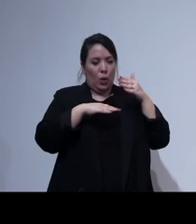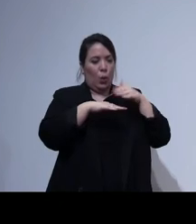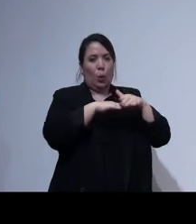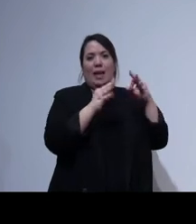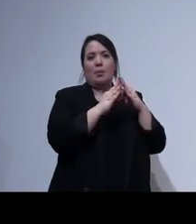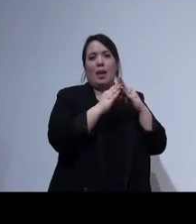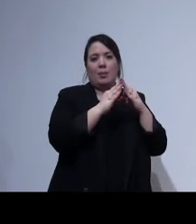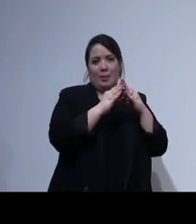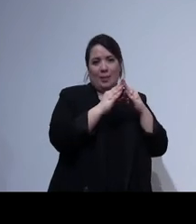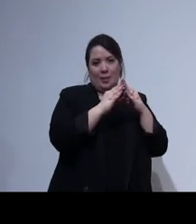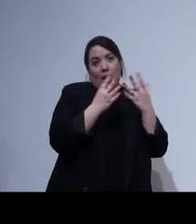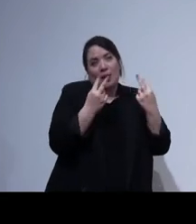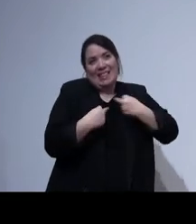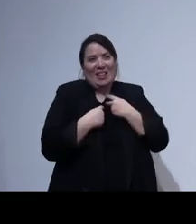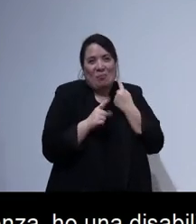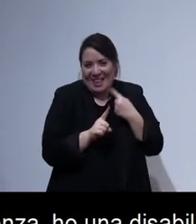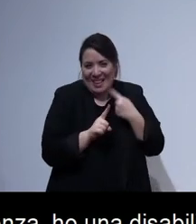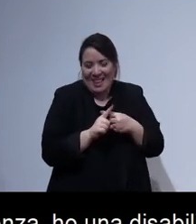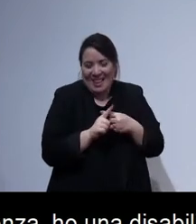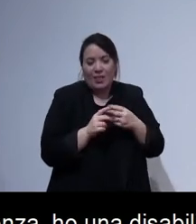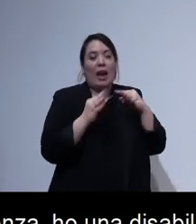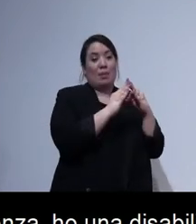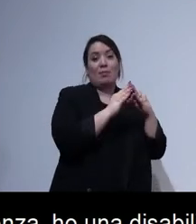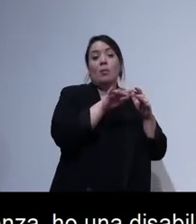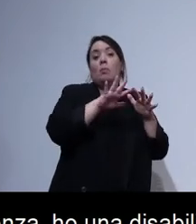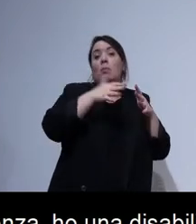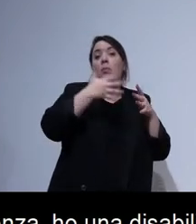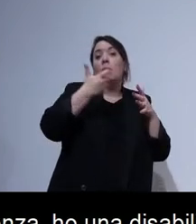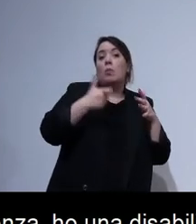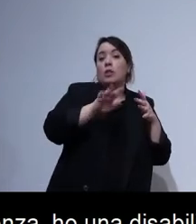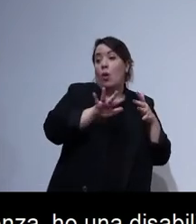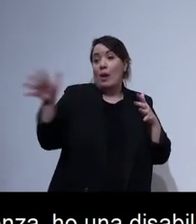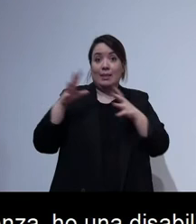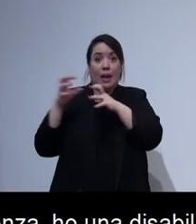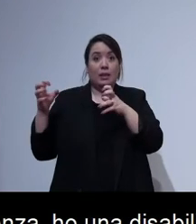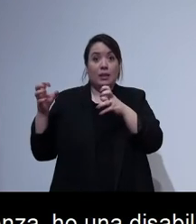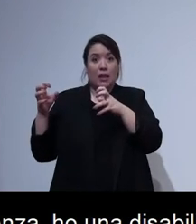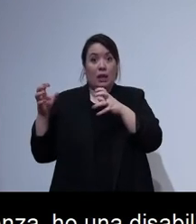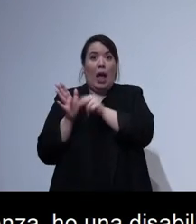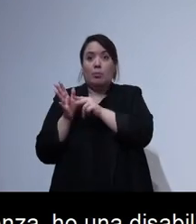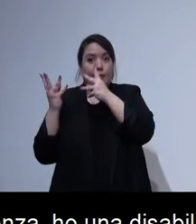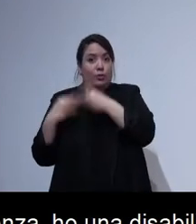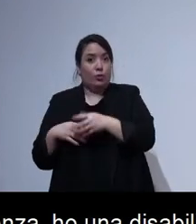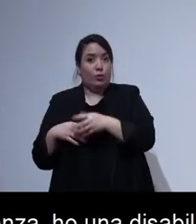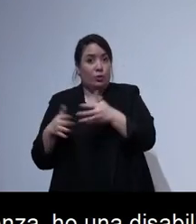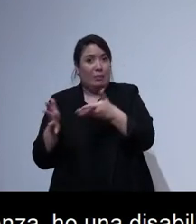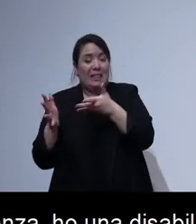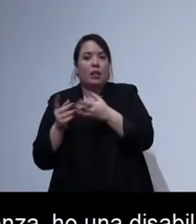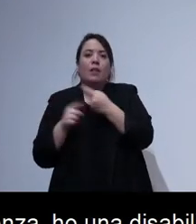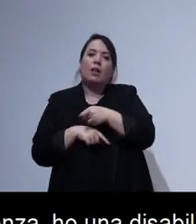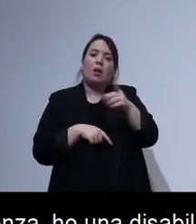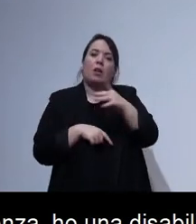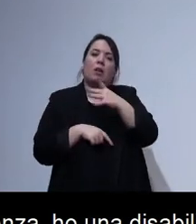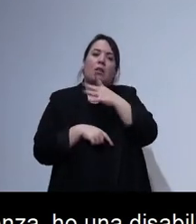costretta in senso positivo perché appunto l'altra azienda ha un'app che ho grosse difficoltà invece con la vostra riesco